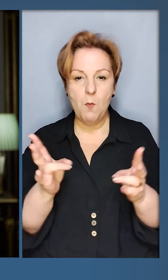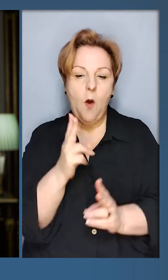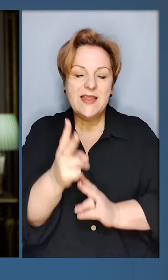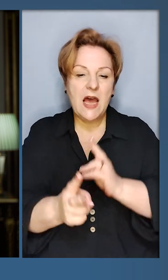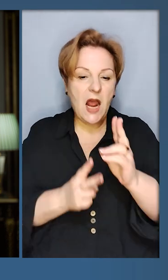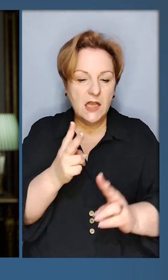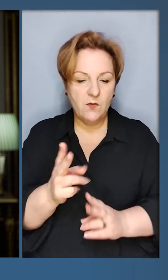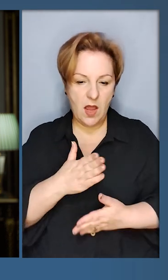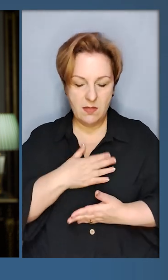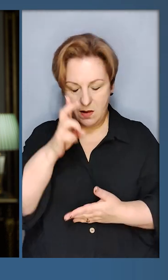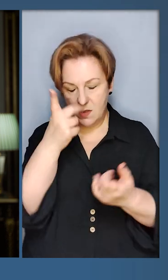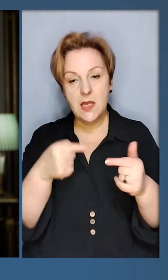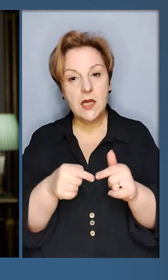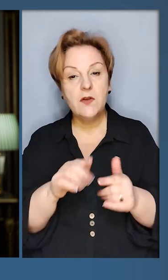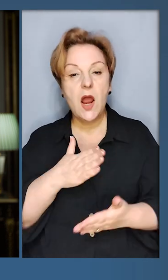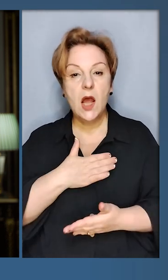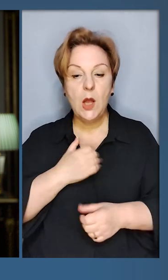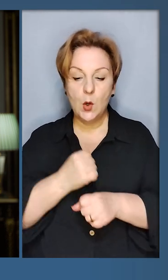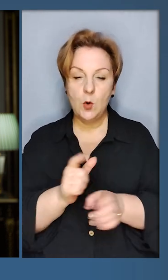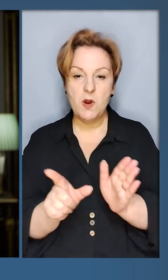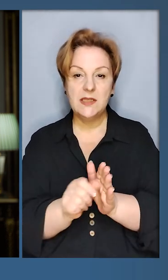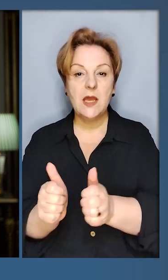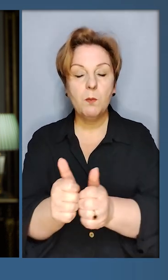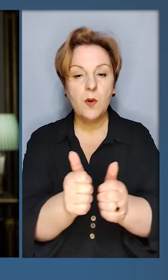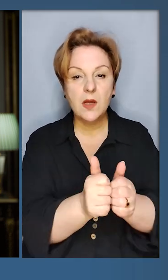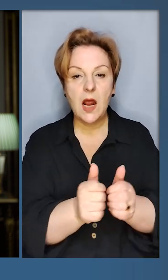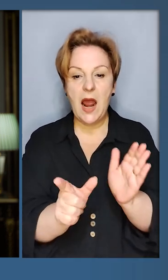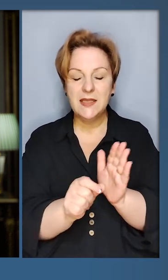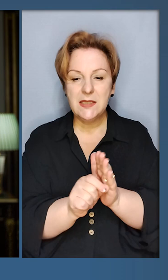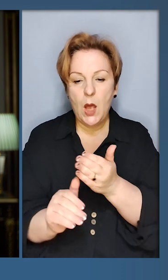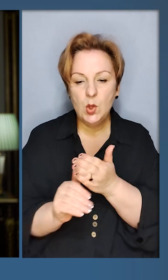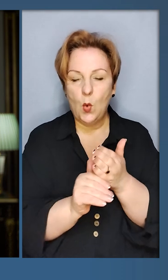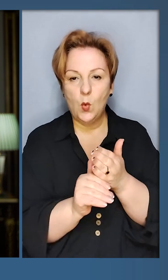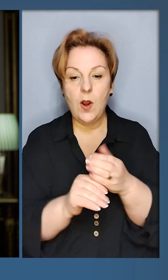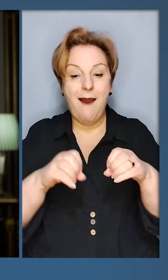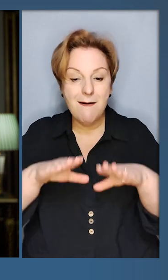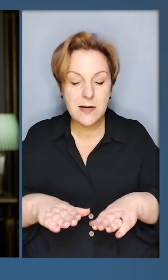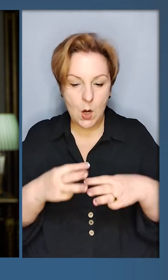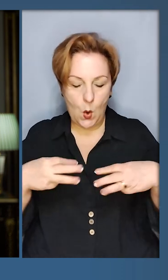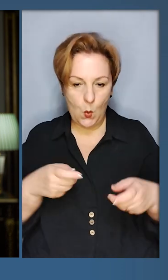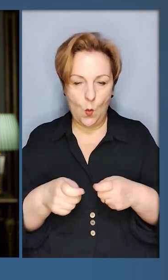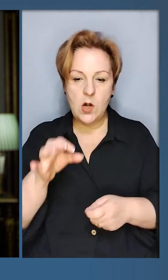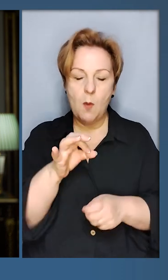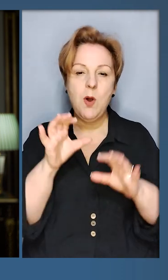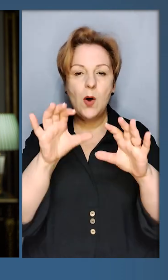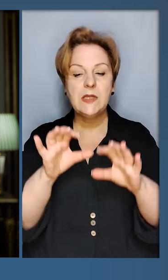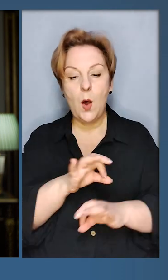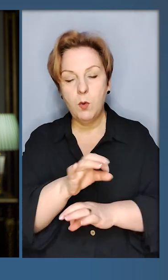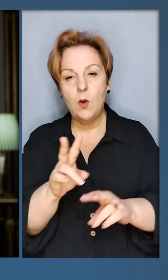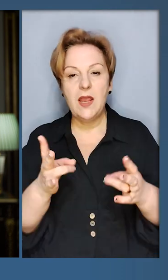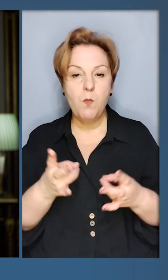для трансформації нашої держави, нашої роботи з партнерами, з донорами. Про рішення уряду, про